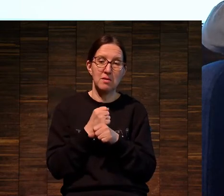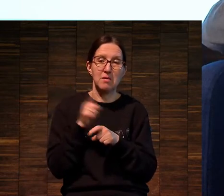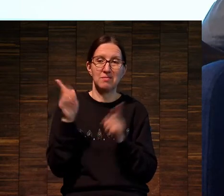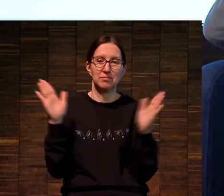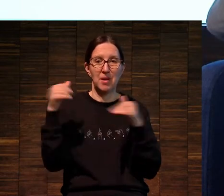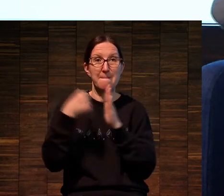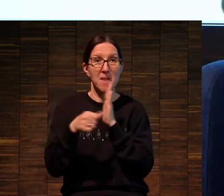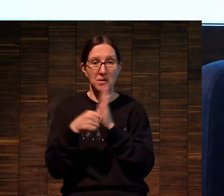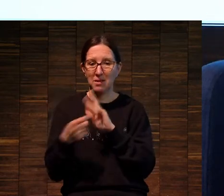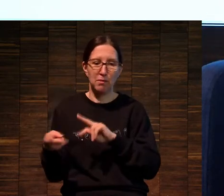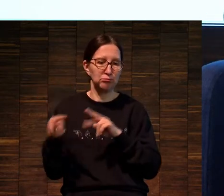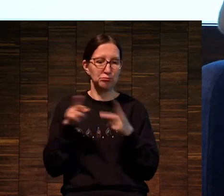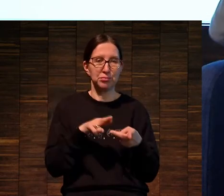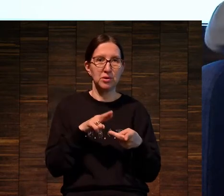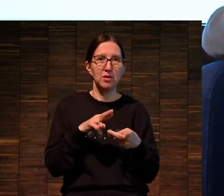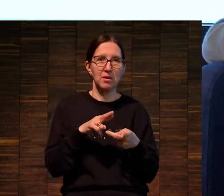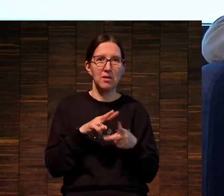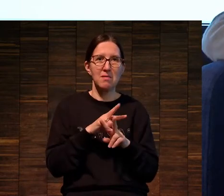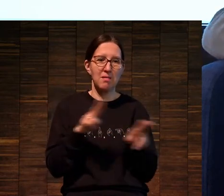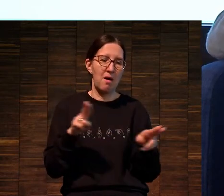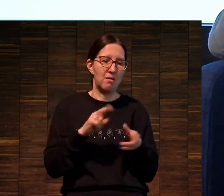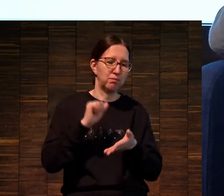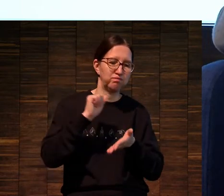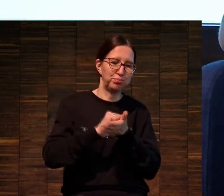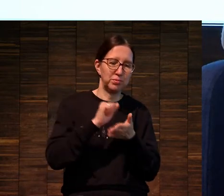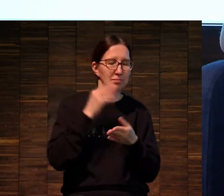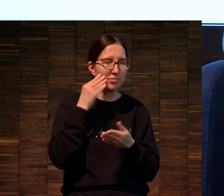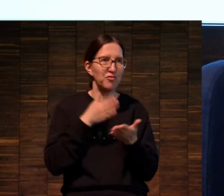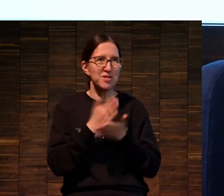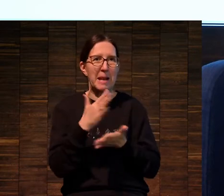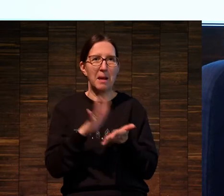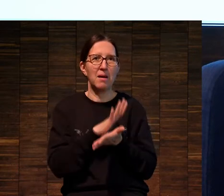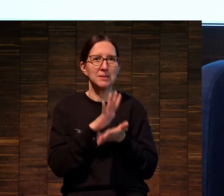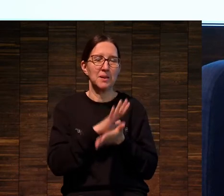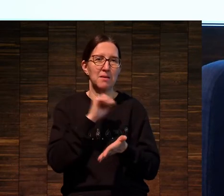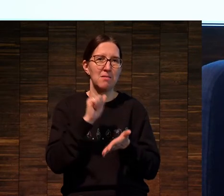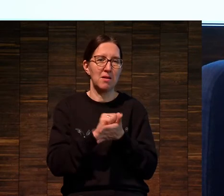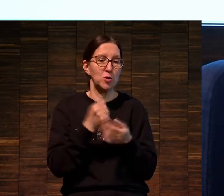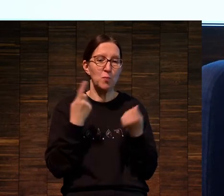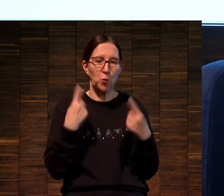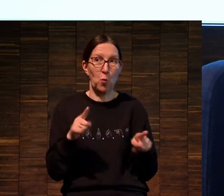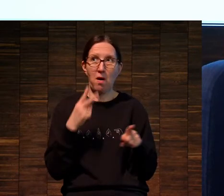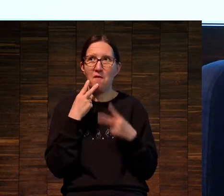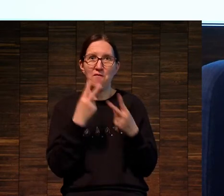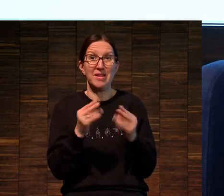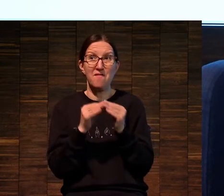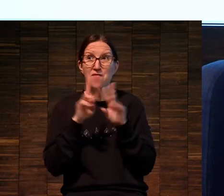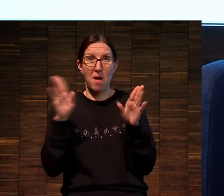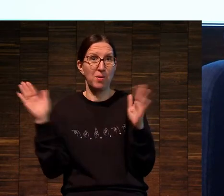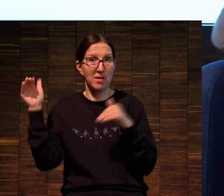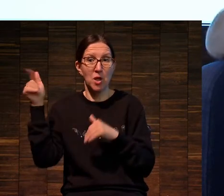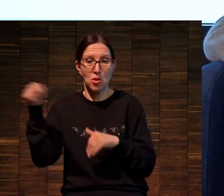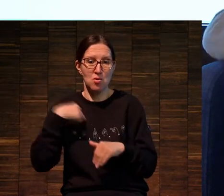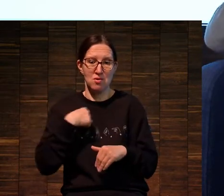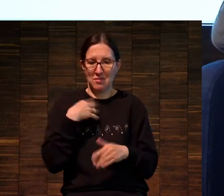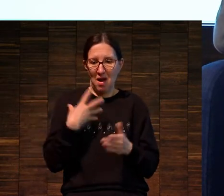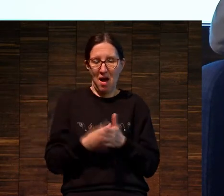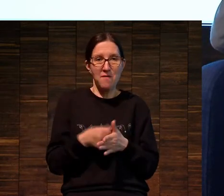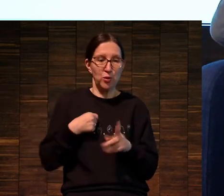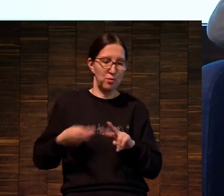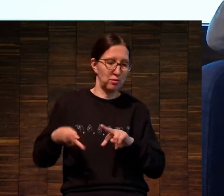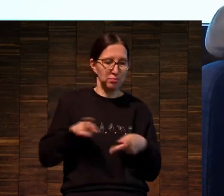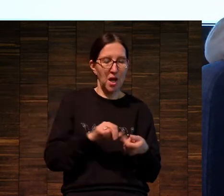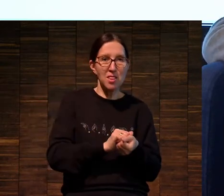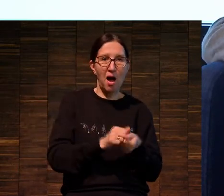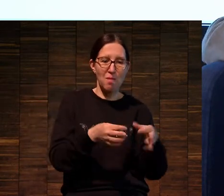напечатали, и получилась такая, типа, газетным растром. То есть уже такая другая медиумность в этом. Тут другое состояние на